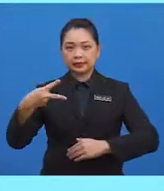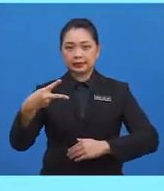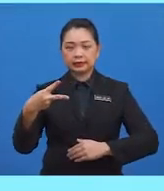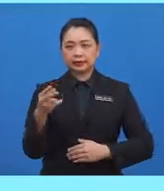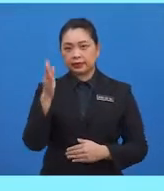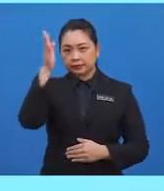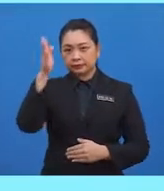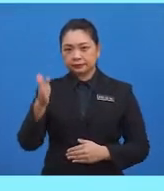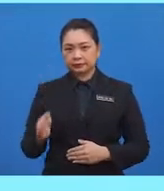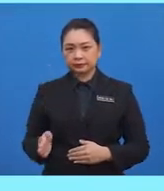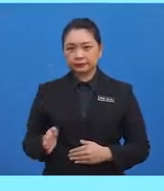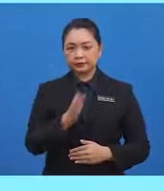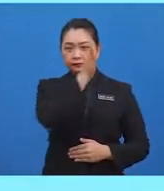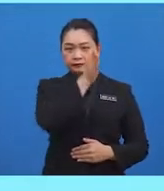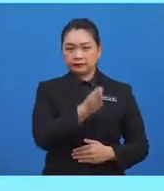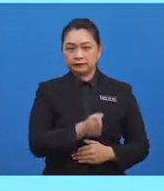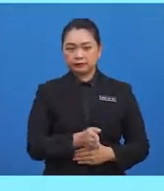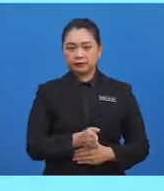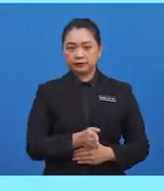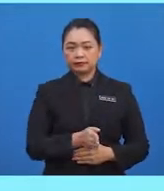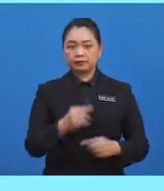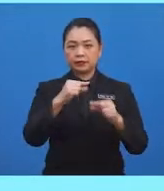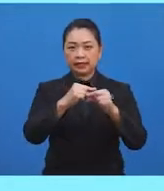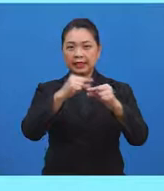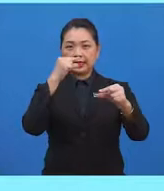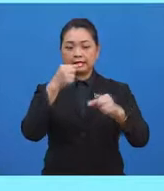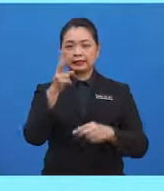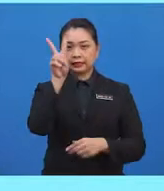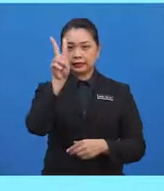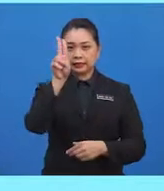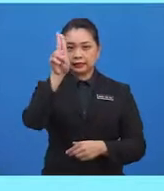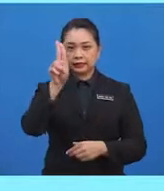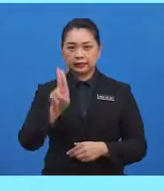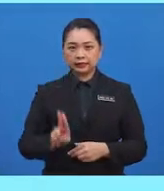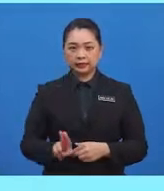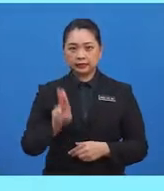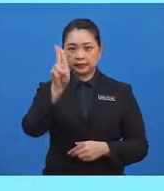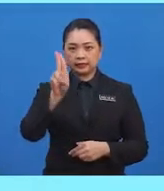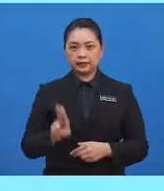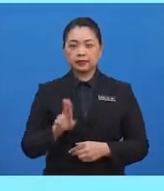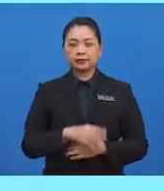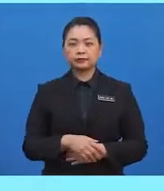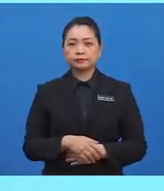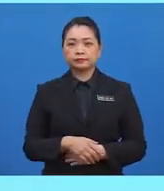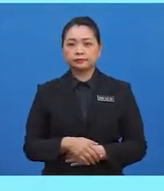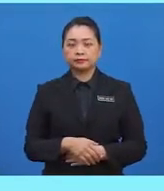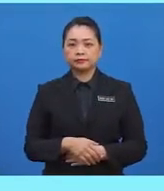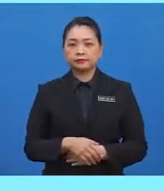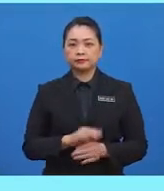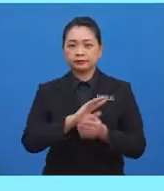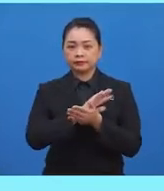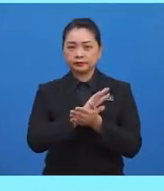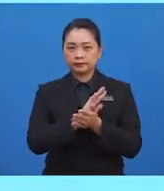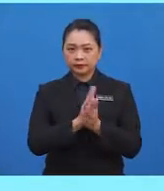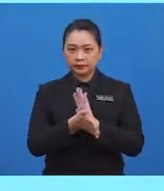Sisi di atas dan sisi di bawah merupakan garis selari. Sisi